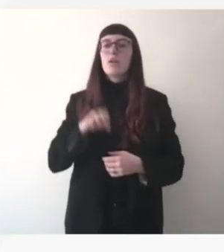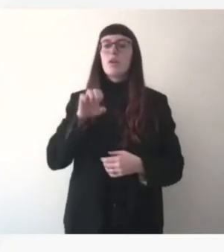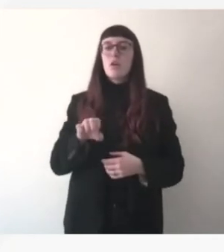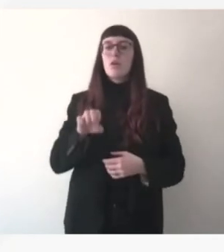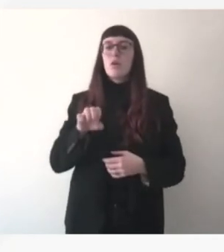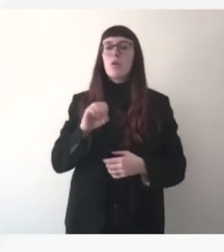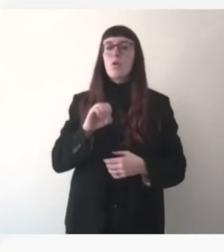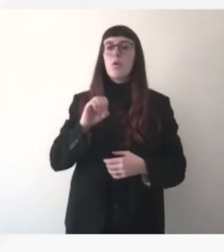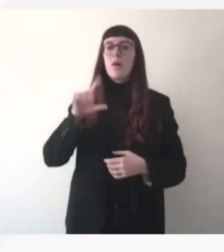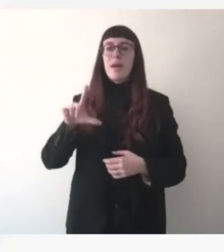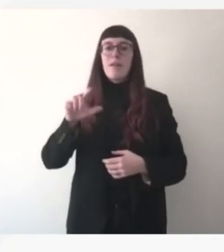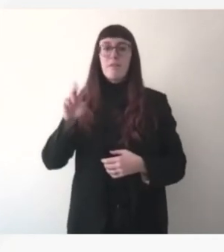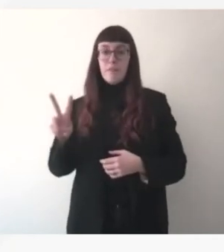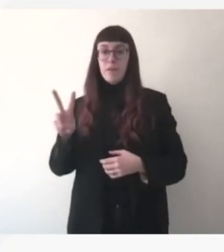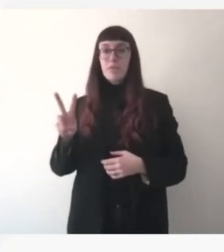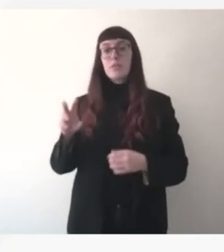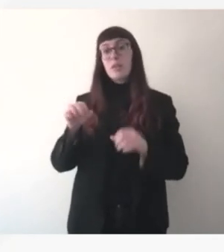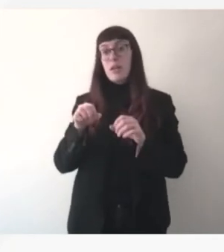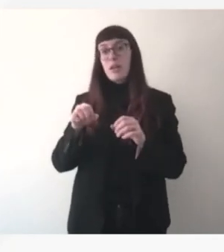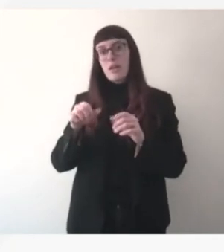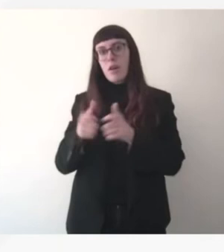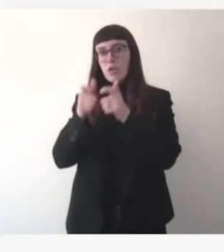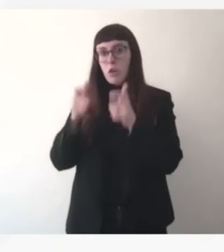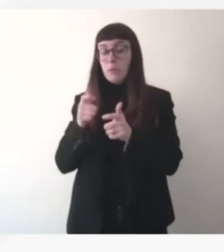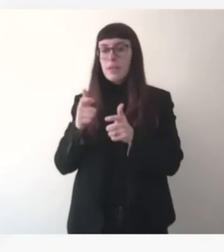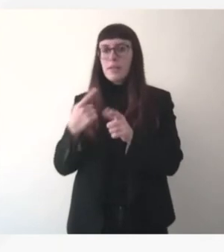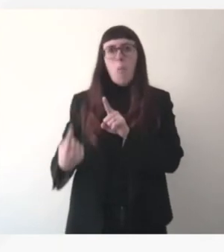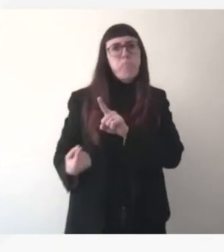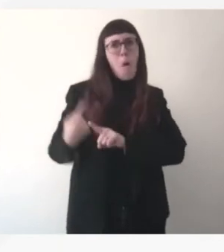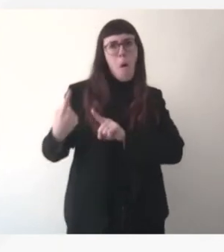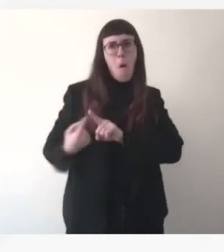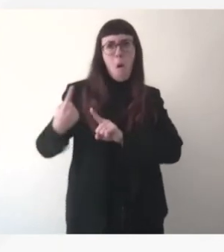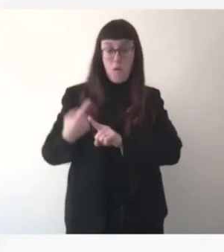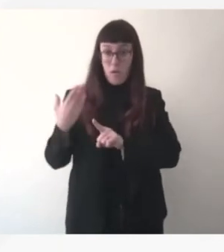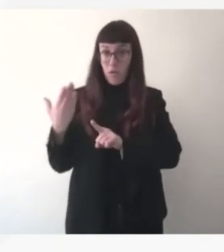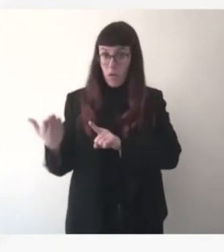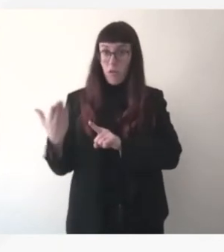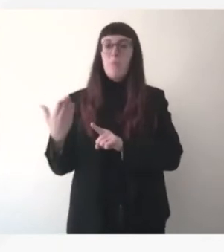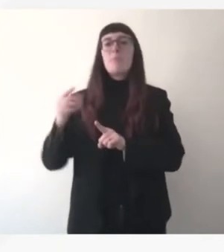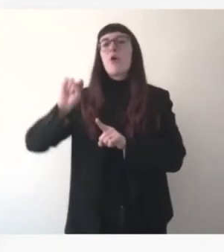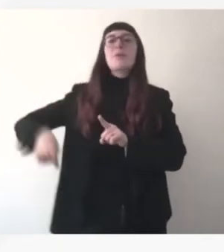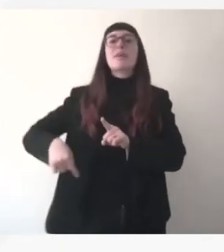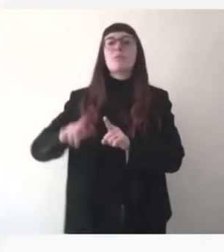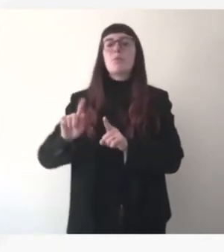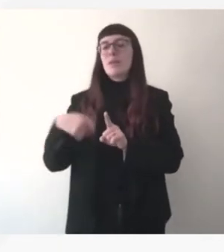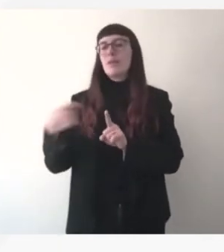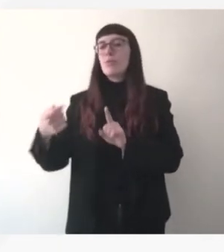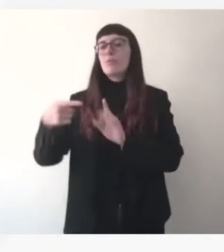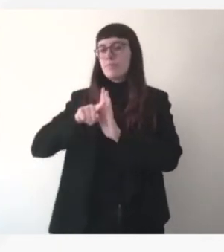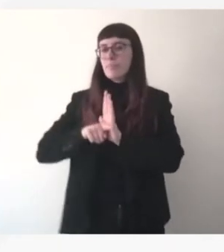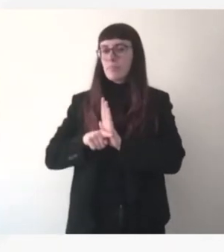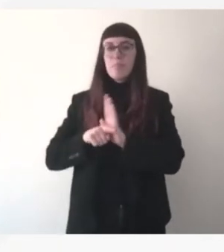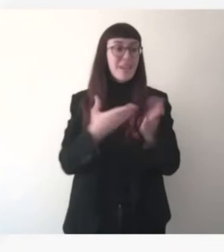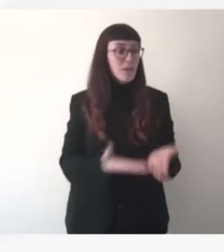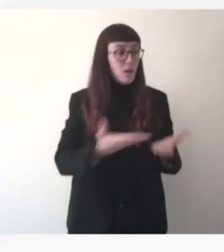qui ne sont pas et il n'y a pas d'échelle comme il peut y avoir en matière de crise où on augmente les obligations en période de crise.